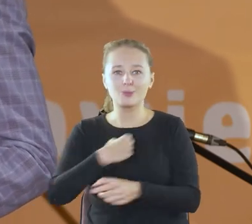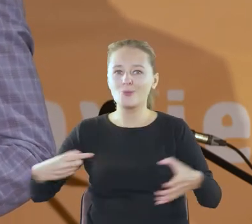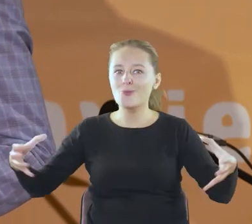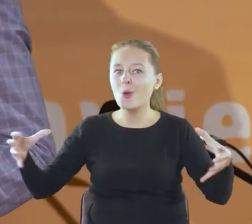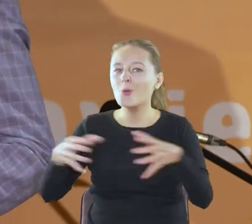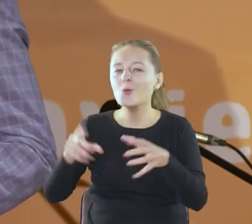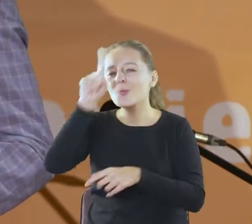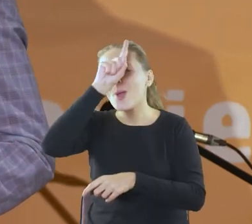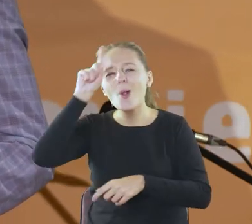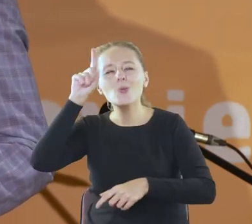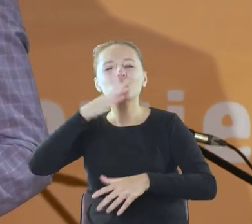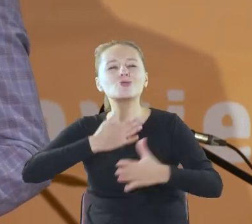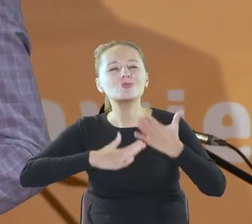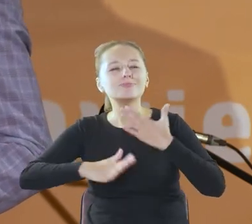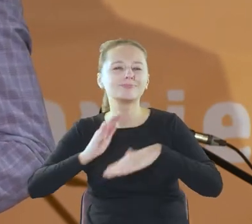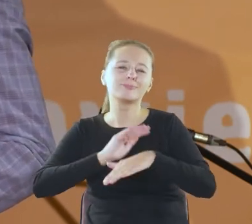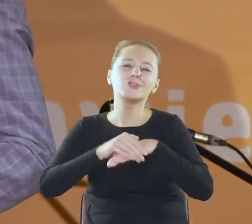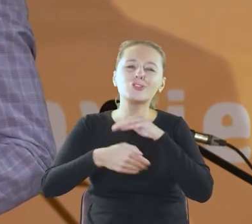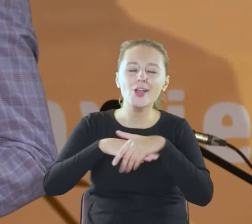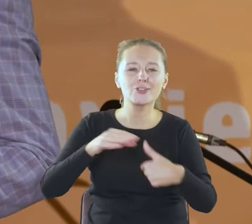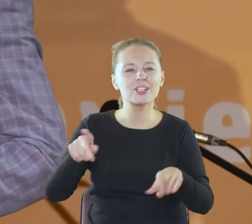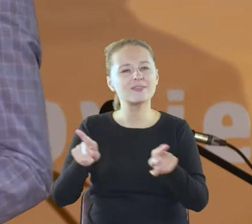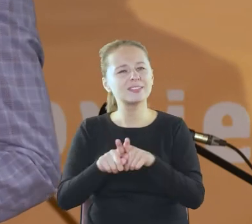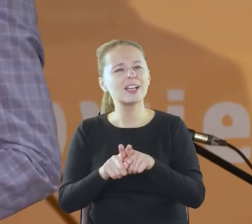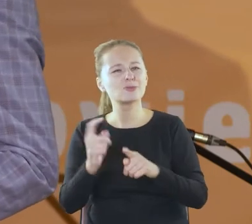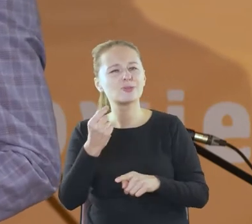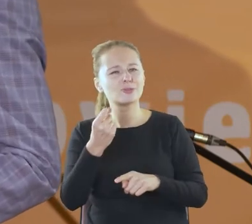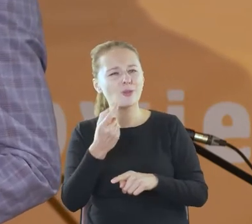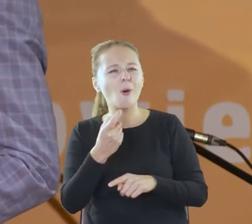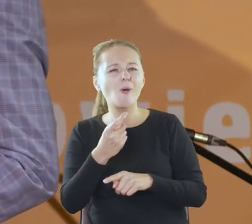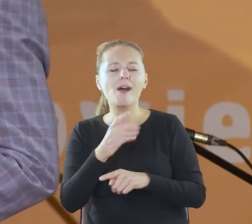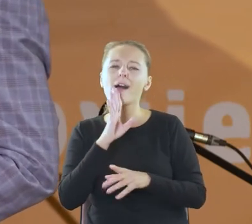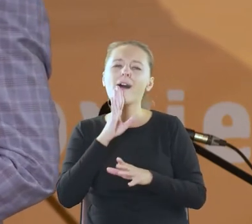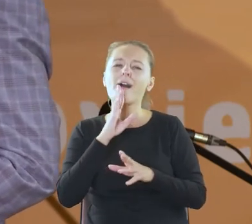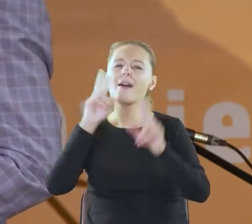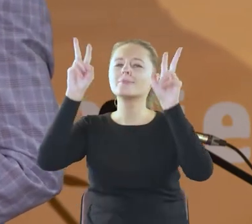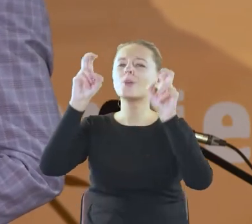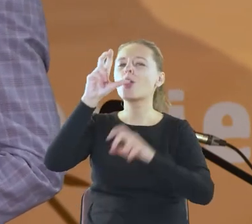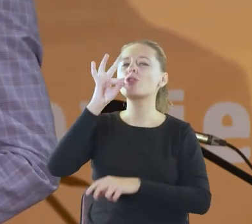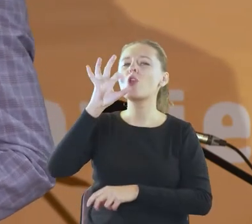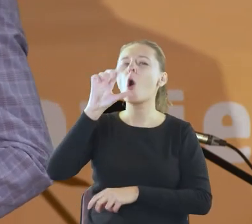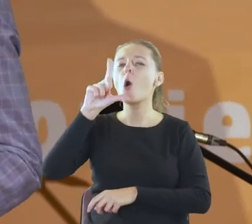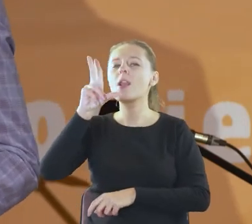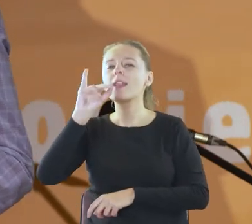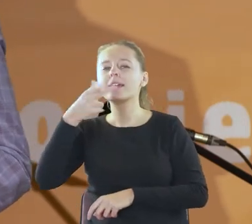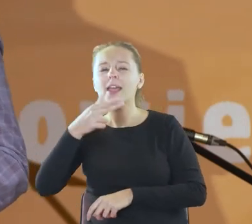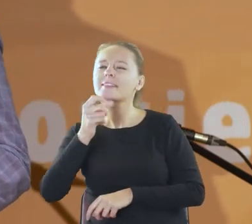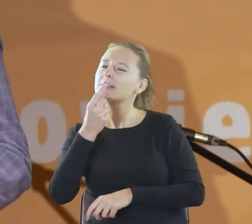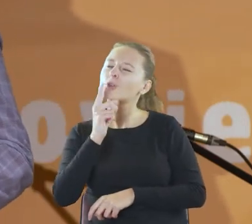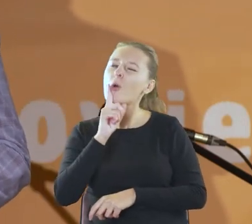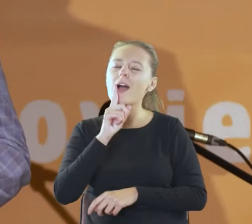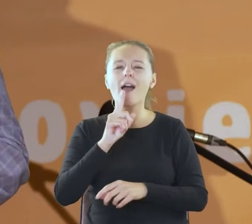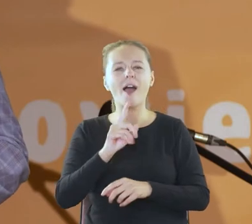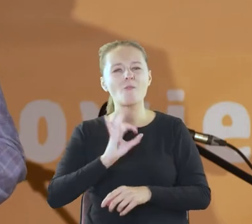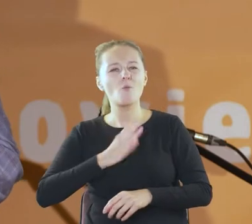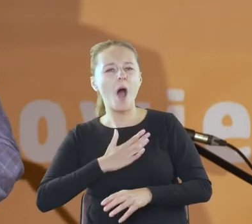szczęśliwych i trochę parafrazując Tolkiena, można powiedzieć, że jesteśmy wśród ludzi, którzy niejako związali swoje życie,